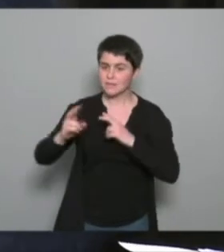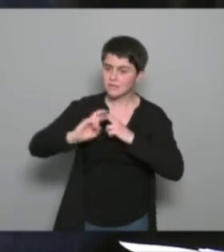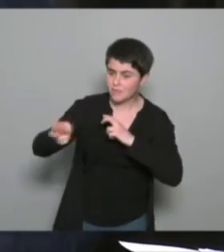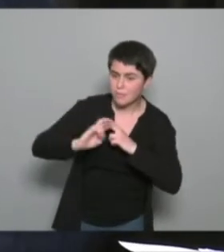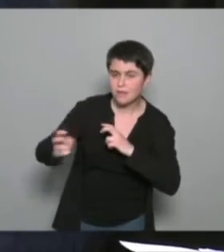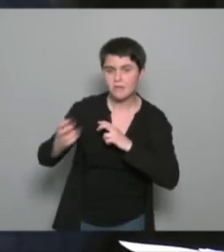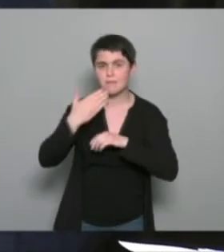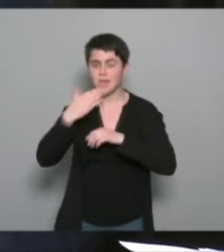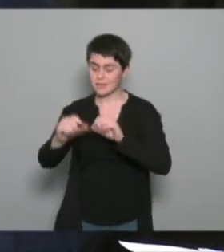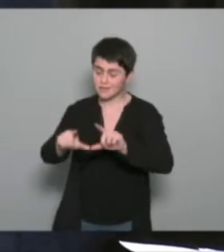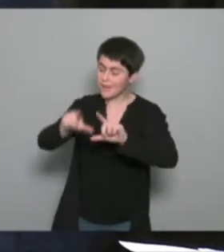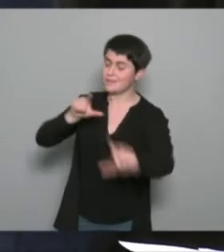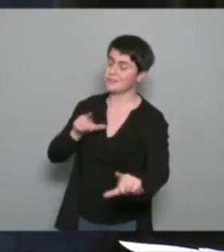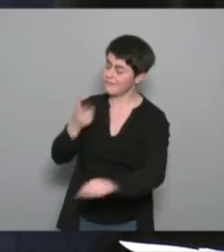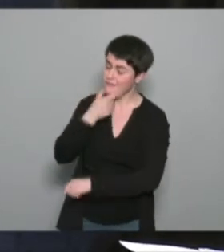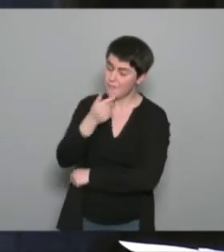fois à distance c'est pas évident